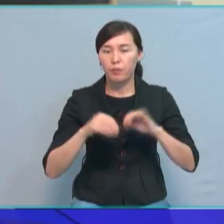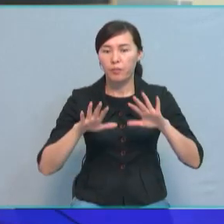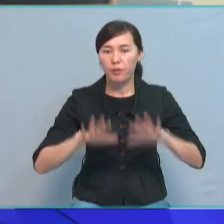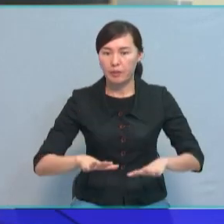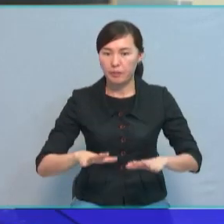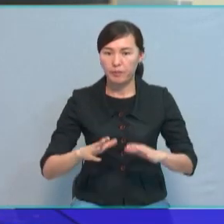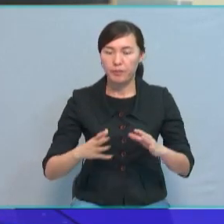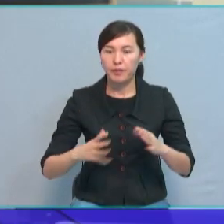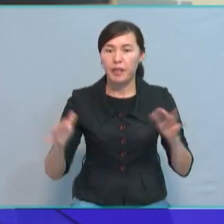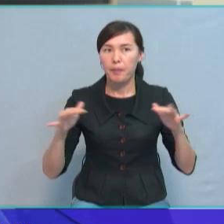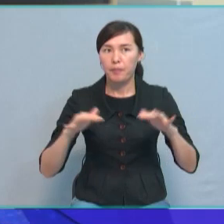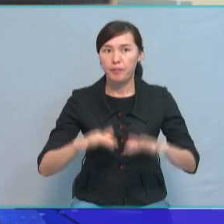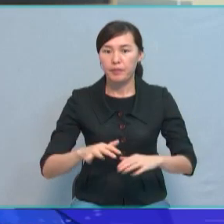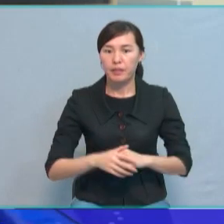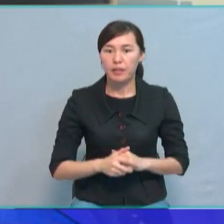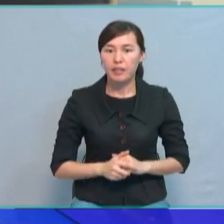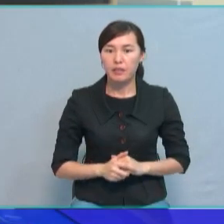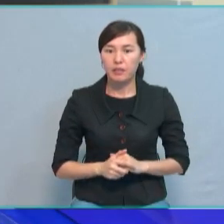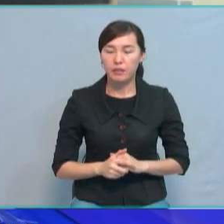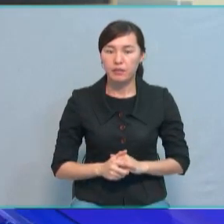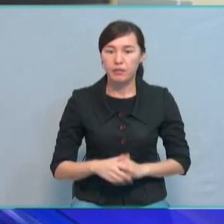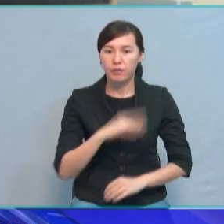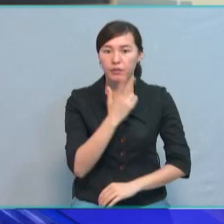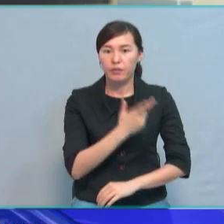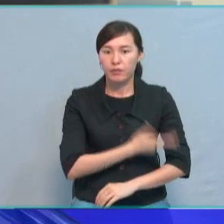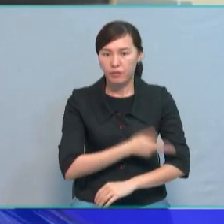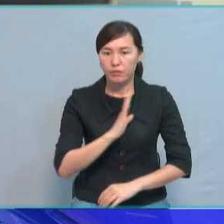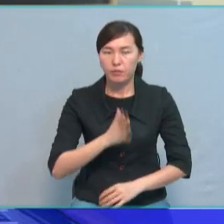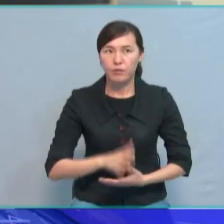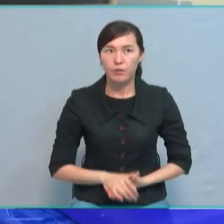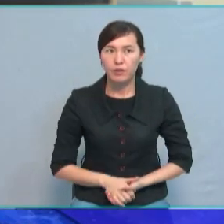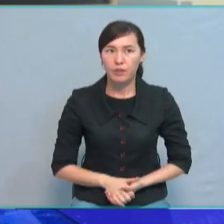орындарды жиналуына салынған тейім күшінде қалады.